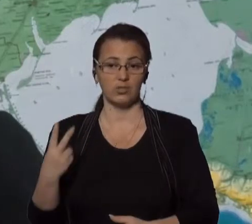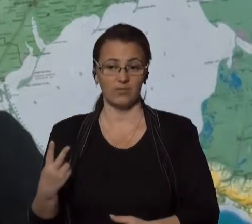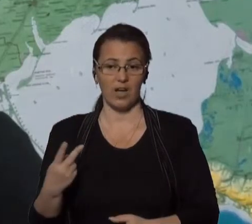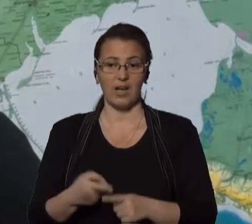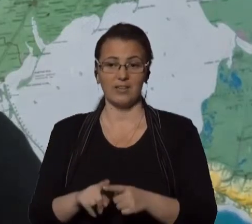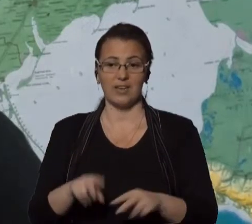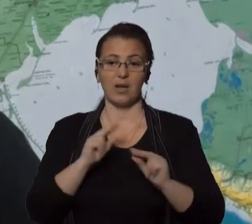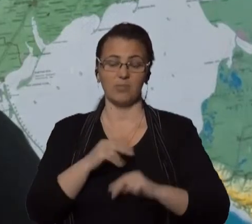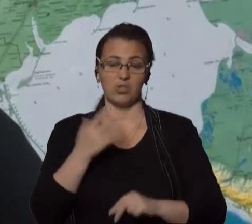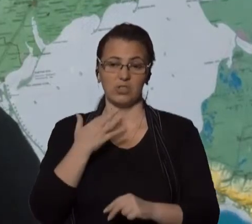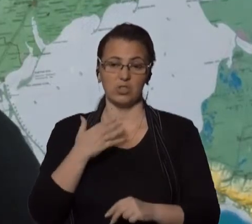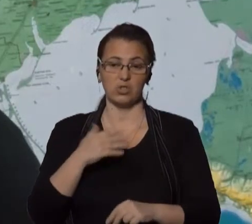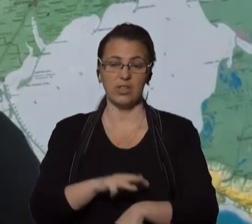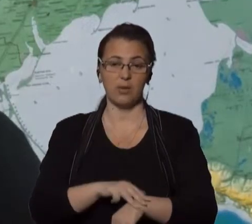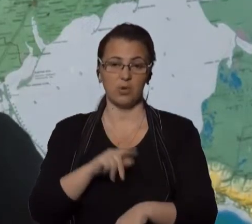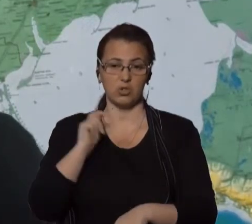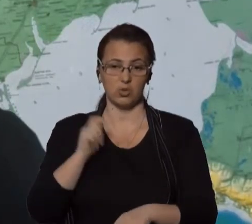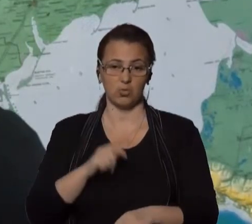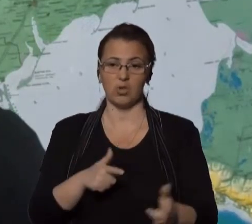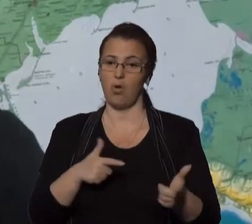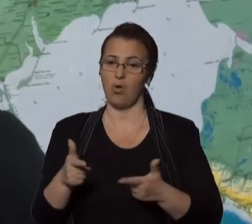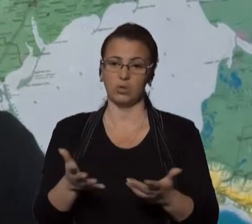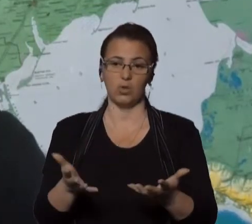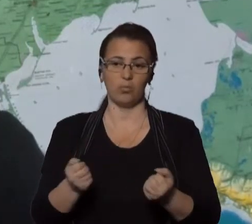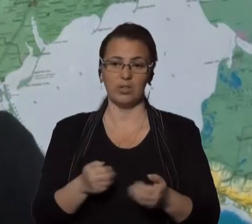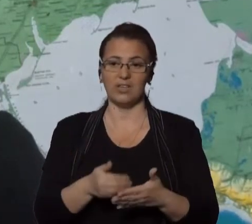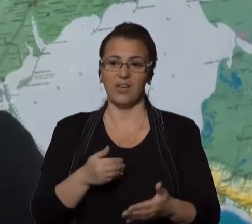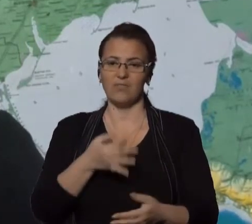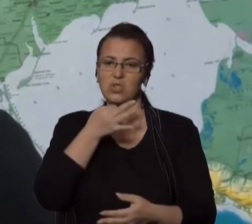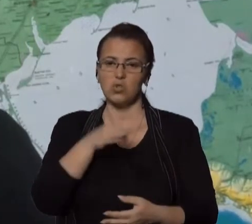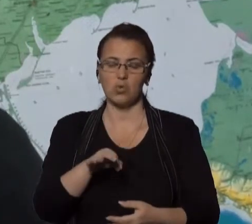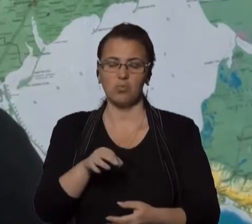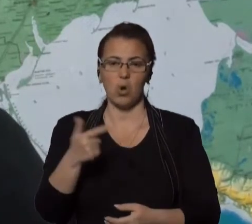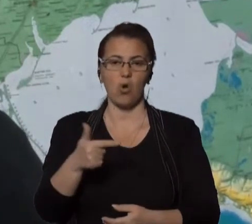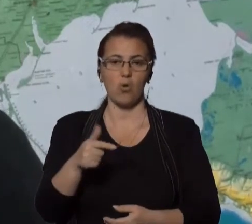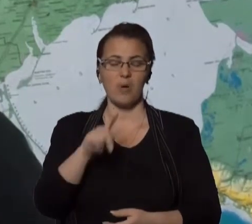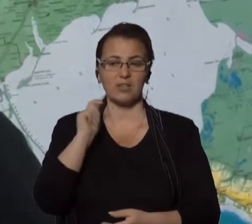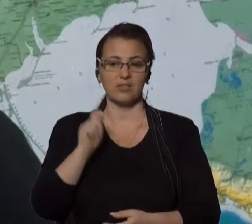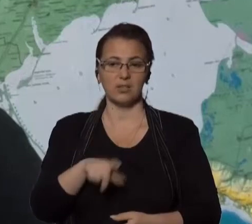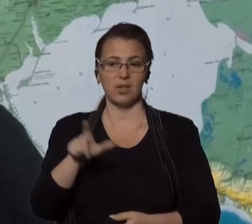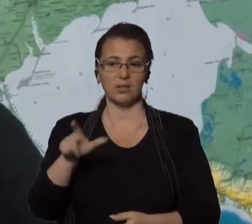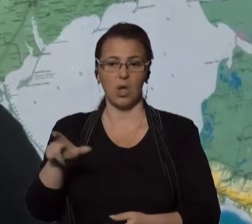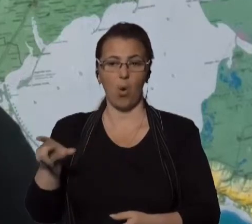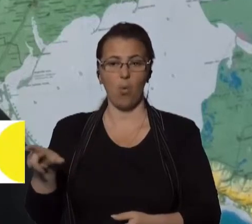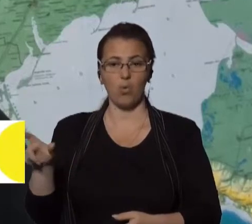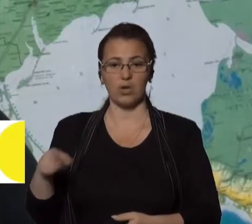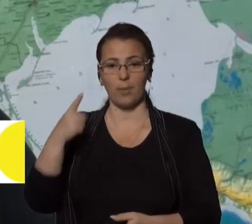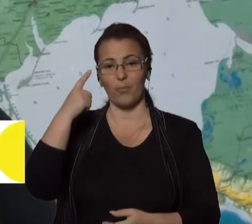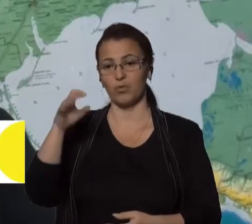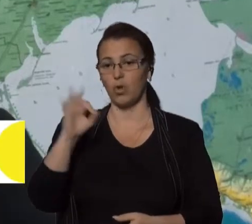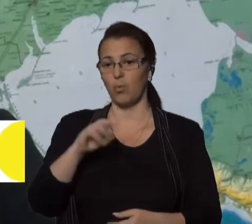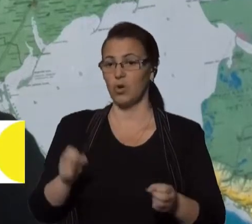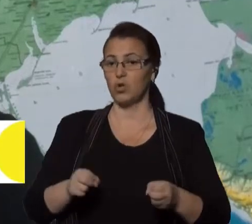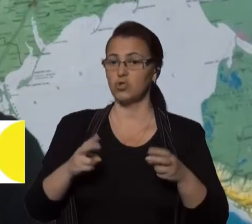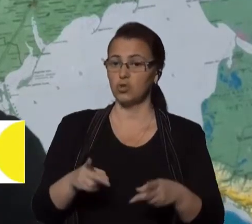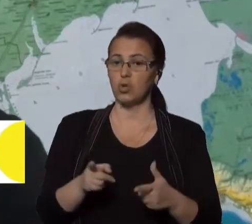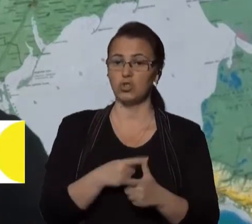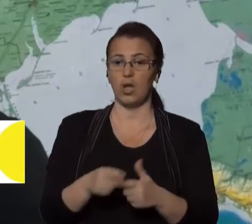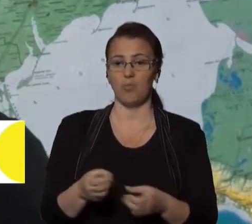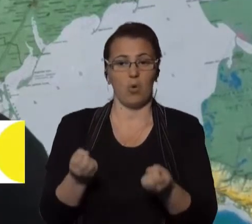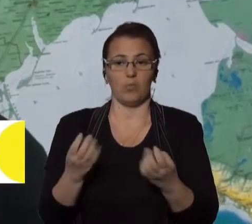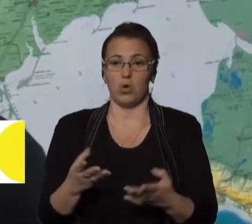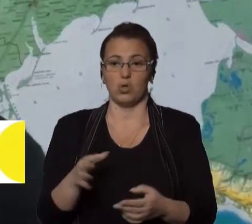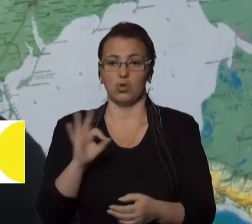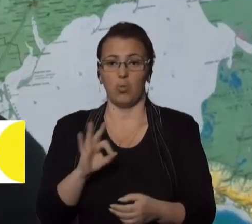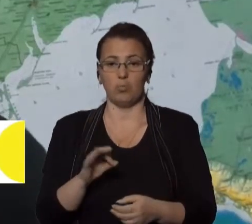в Національній поліції України, готова прийняти від будь-якого громадянина повідомлення чи то про злочин, чи то просто про